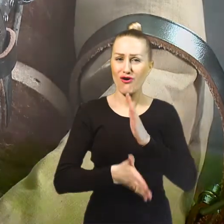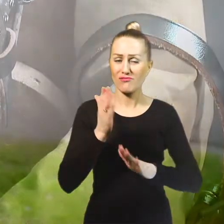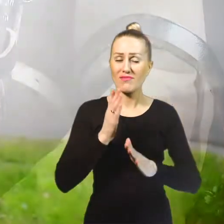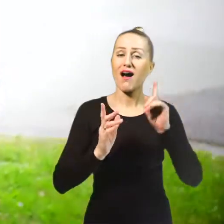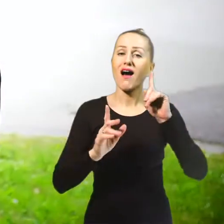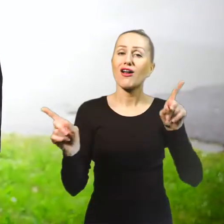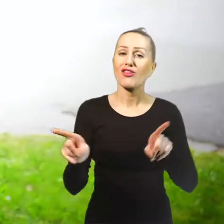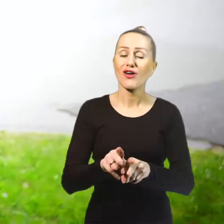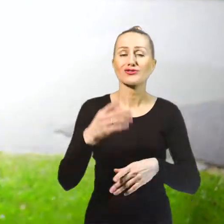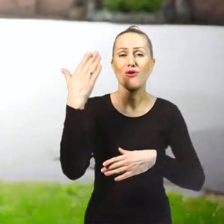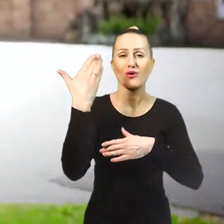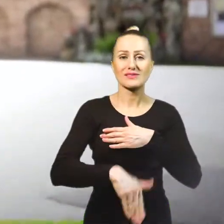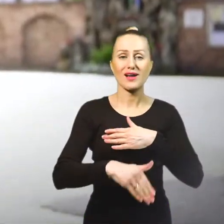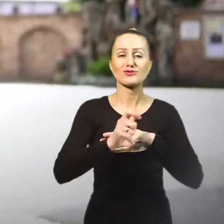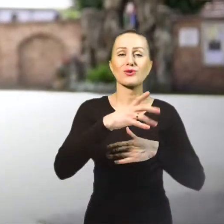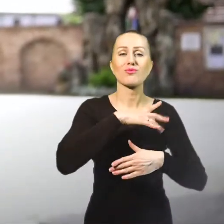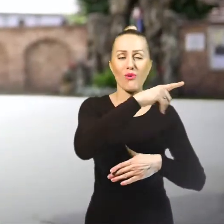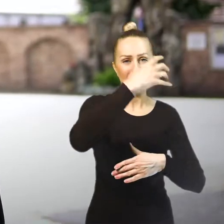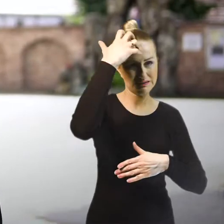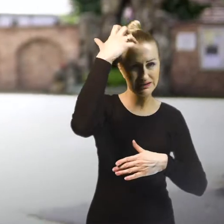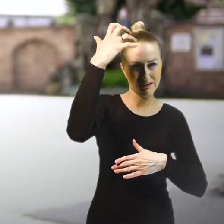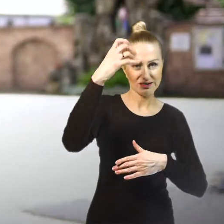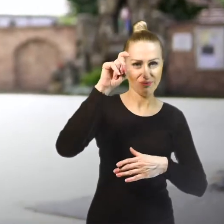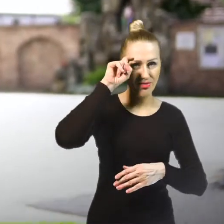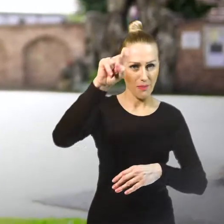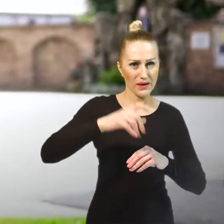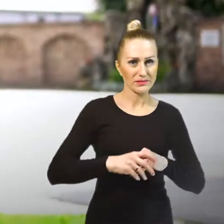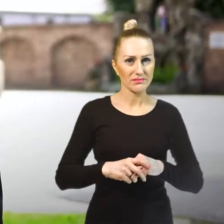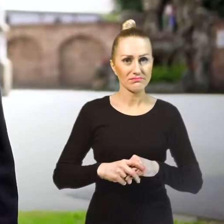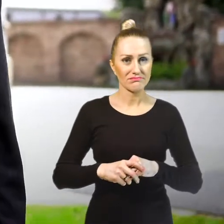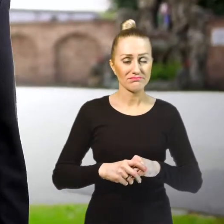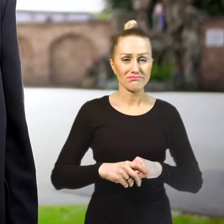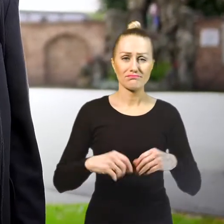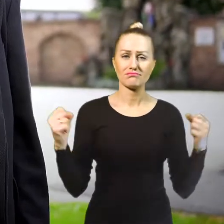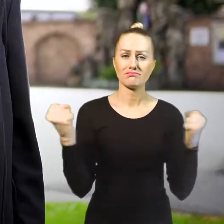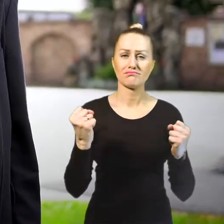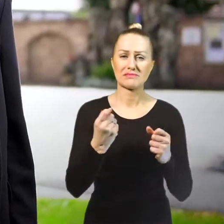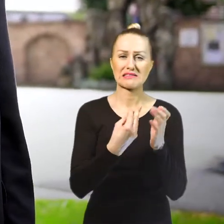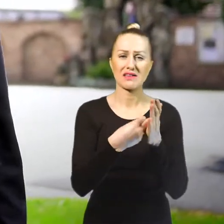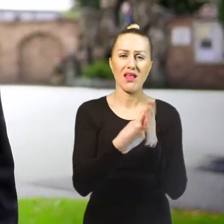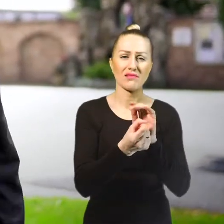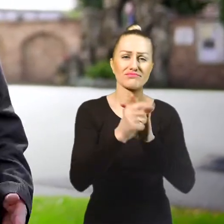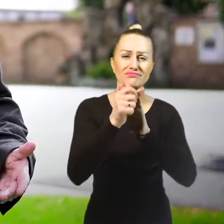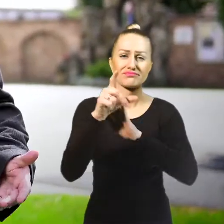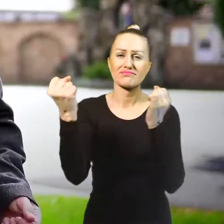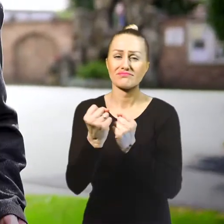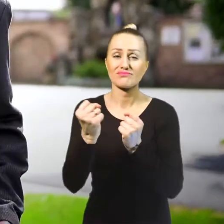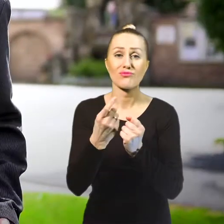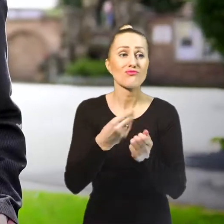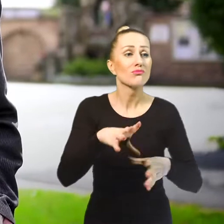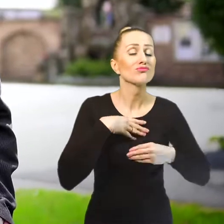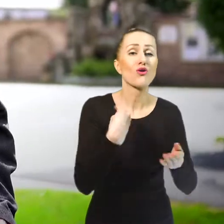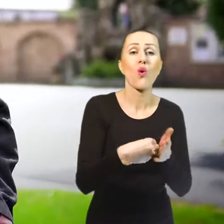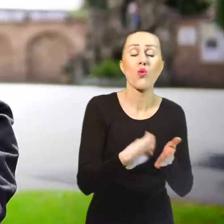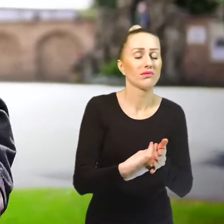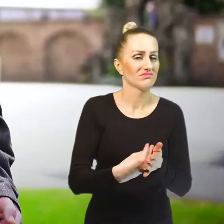ale również ostatnim rokiem istnienia Cesarstwa Niemieckiego. Do niebotycznej skali rosła inflacja. Gotówkę przyjmowano